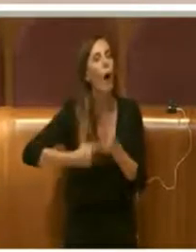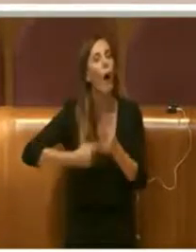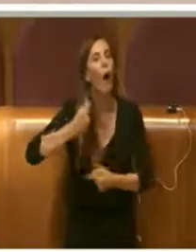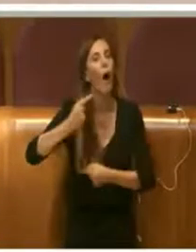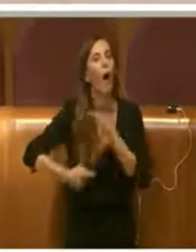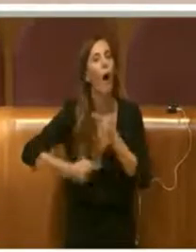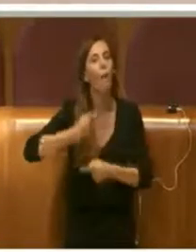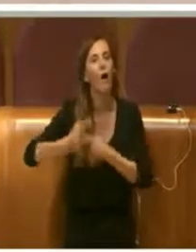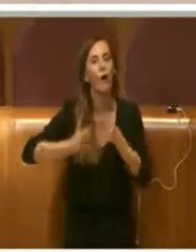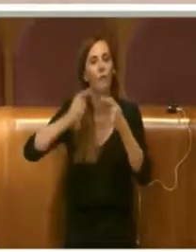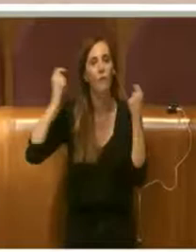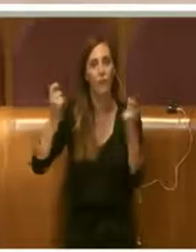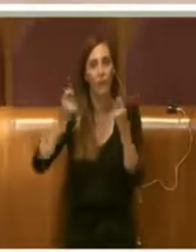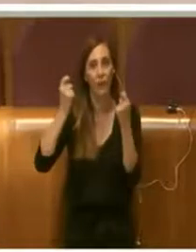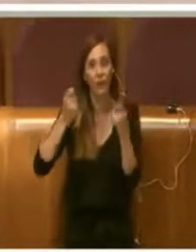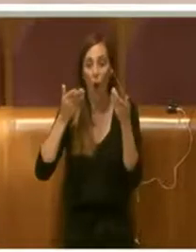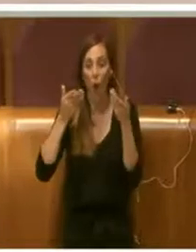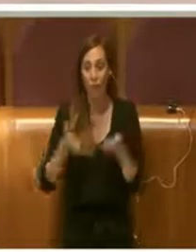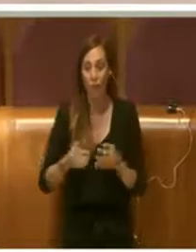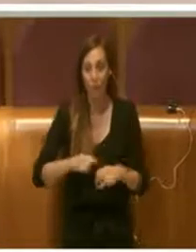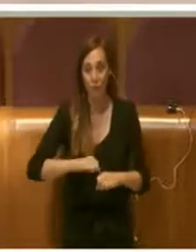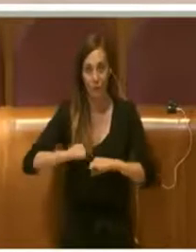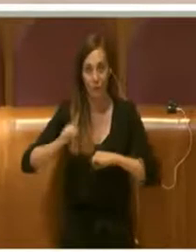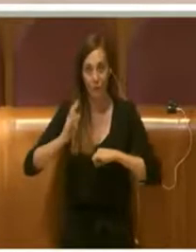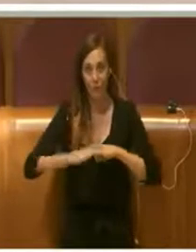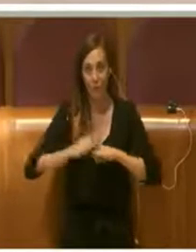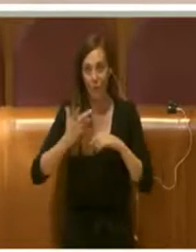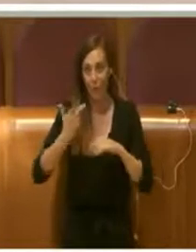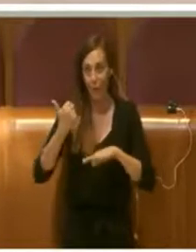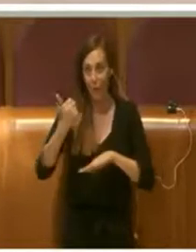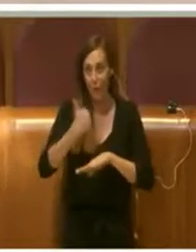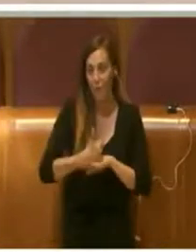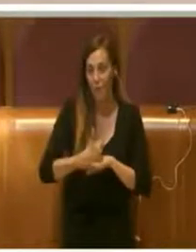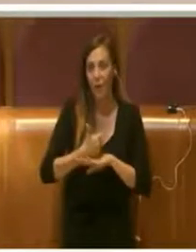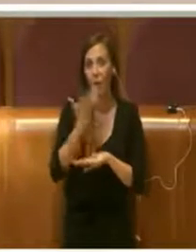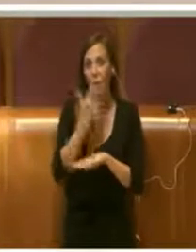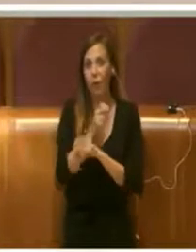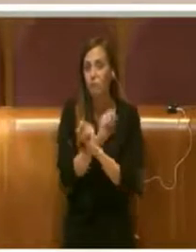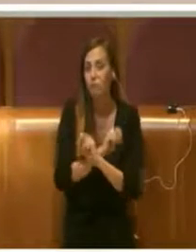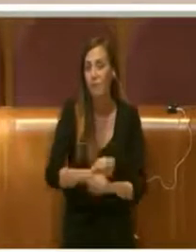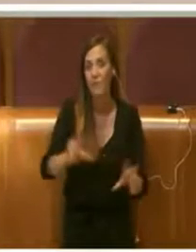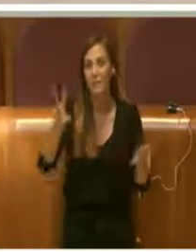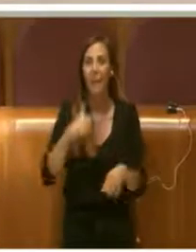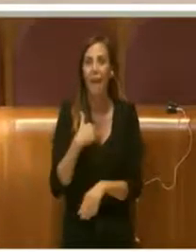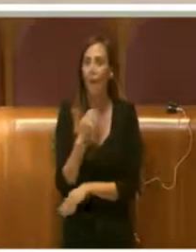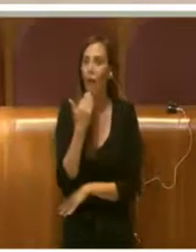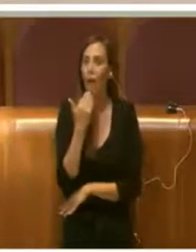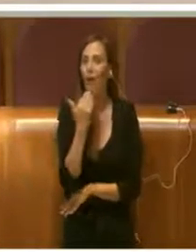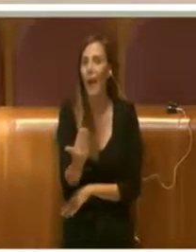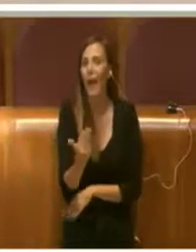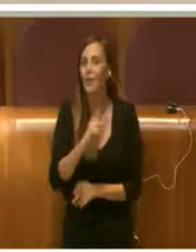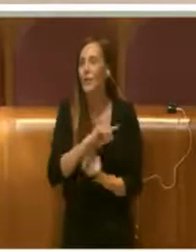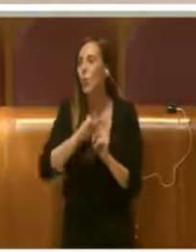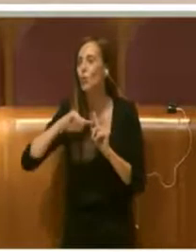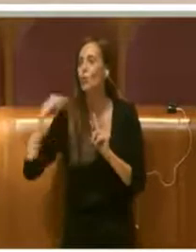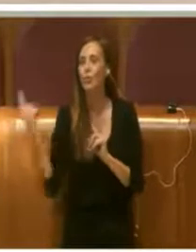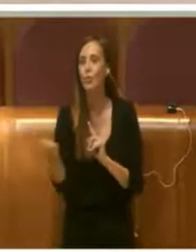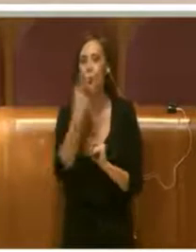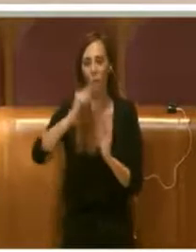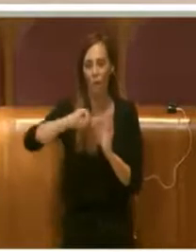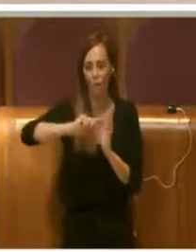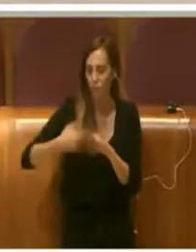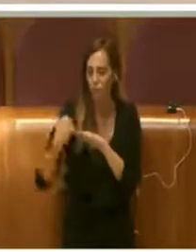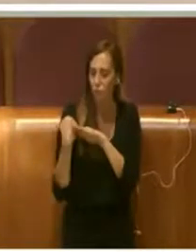questo festival. Oggi l'amministrazione di Capitolina vuole dare un messaggio, ringrazio tutti coloro che hanno firmato questa mozione, ringrazio tutti